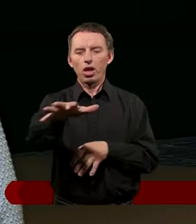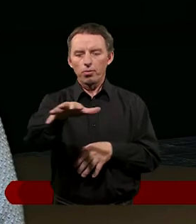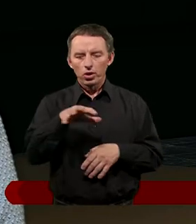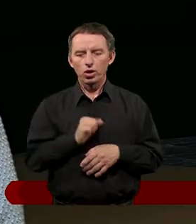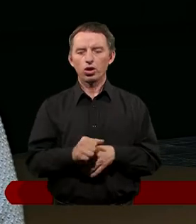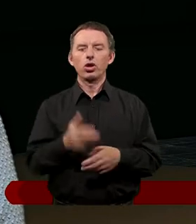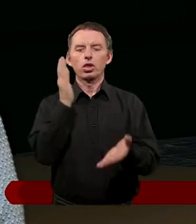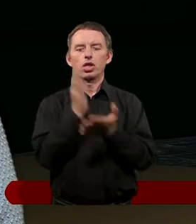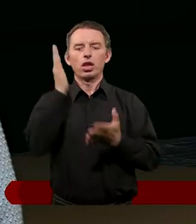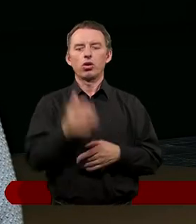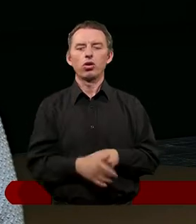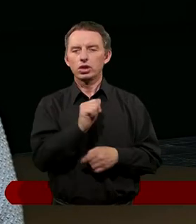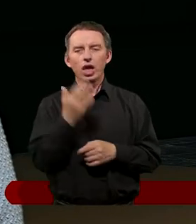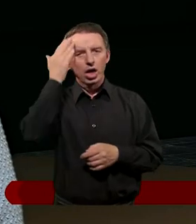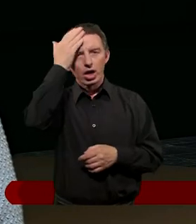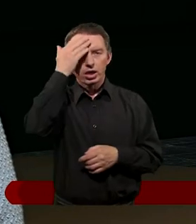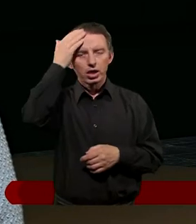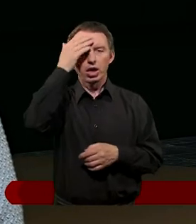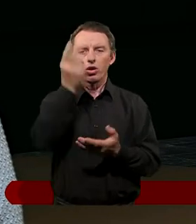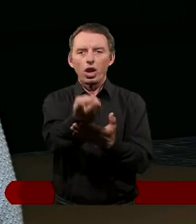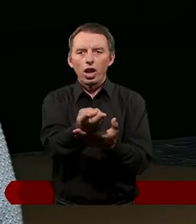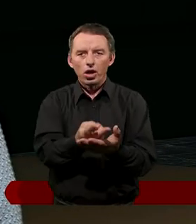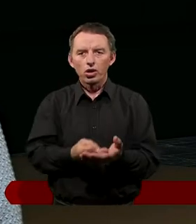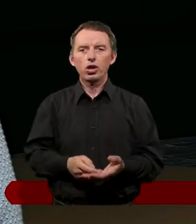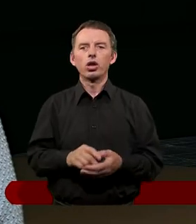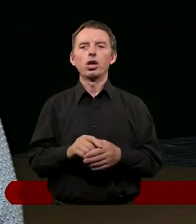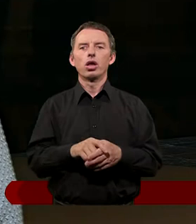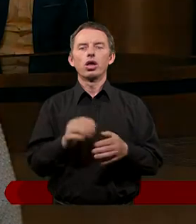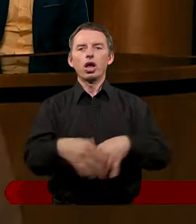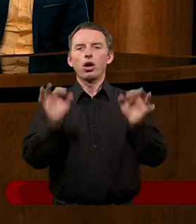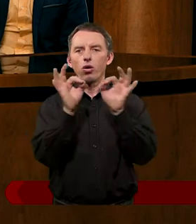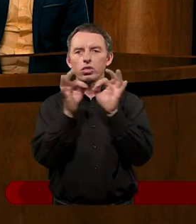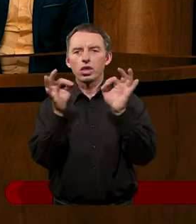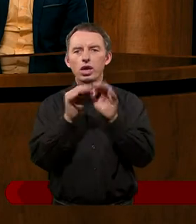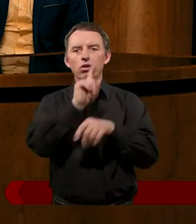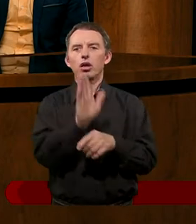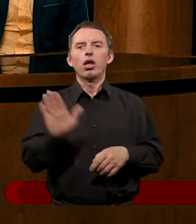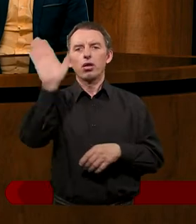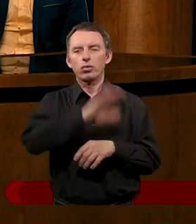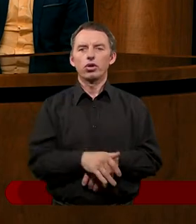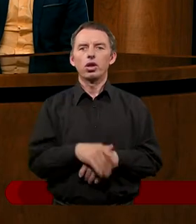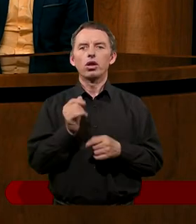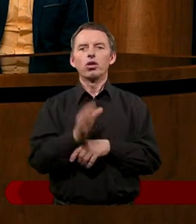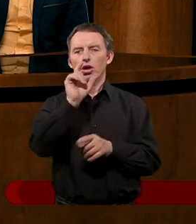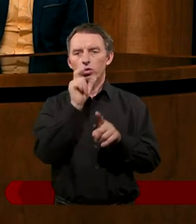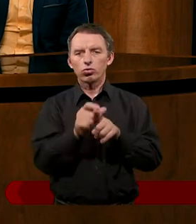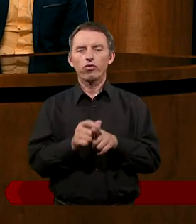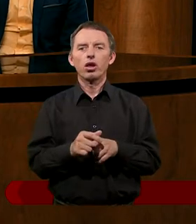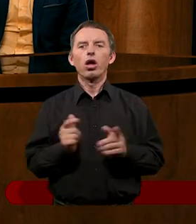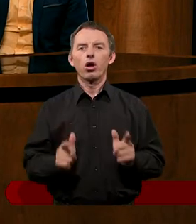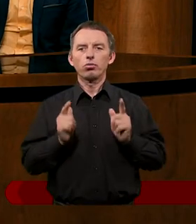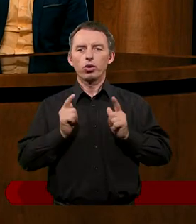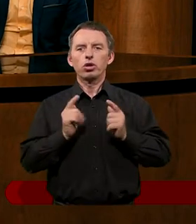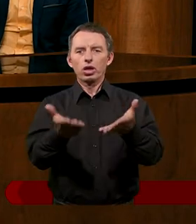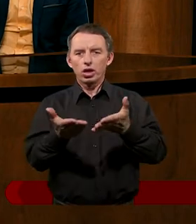się tylko ze snu leżenia. On się bierze z tej relacji z Bogiem, z modlitwy i że to też może być odpoczynek